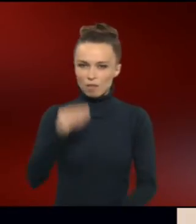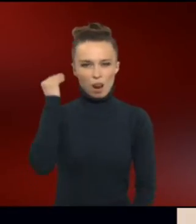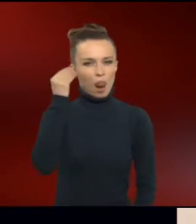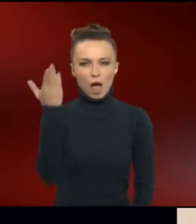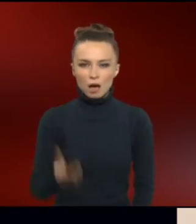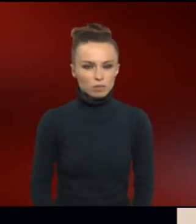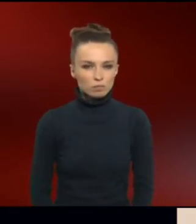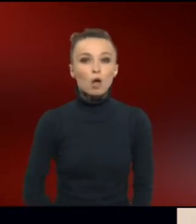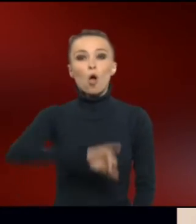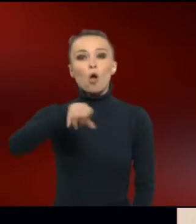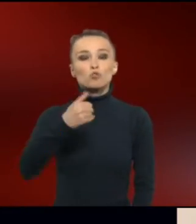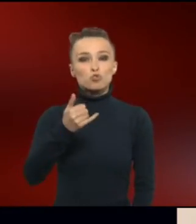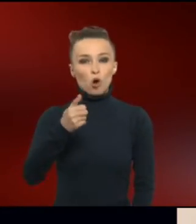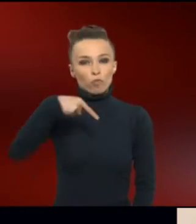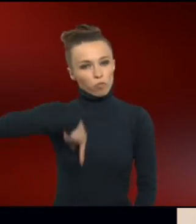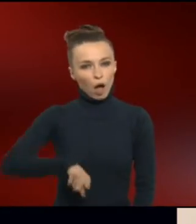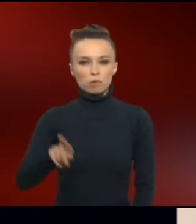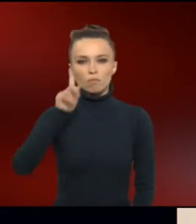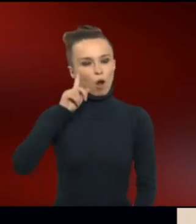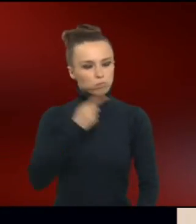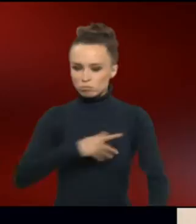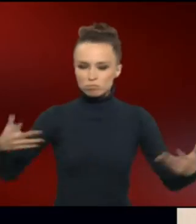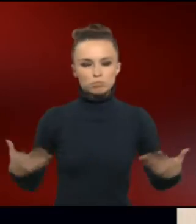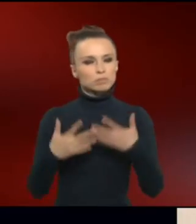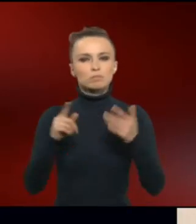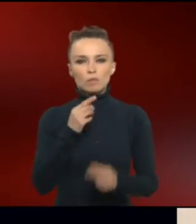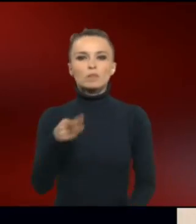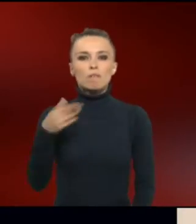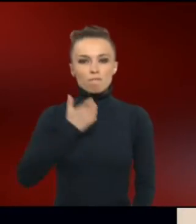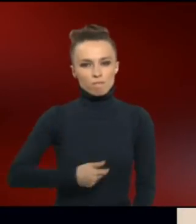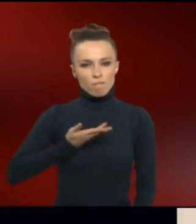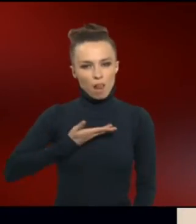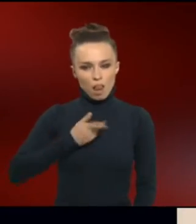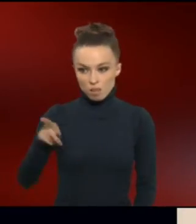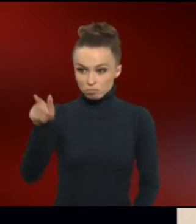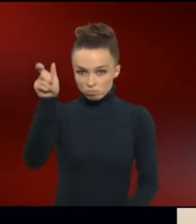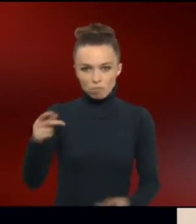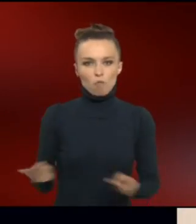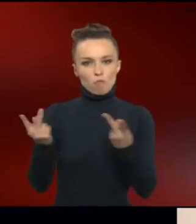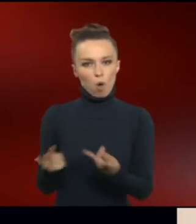John Down glaubt genau das Gegenteil. Er will seine Patienten fördern.